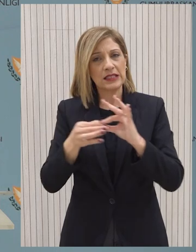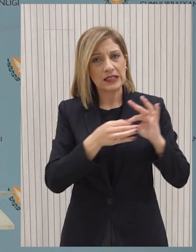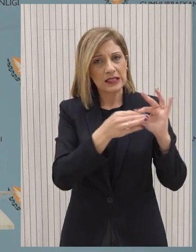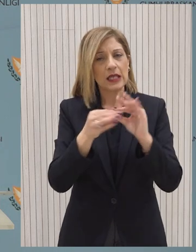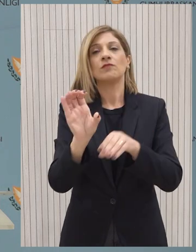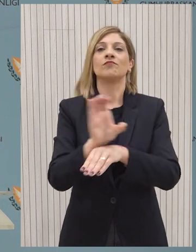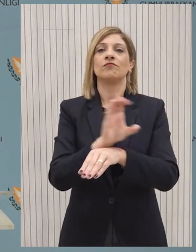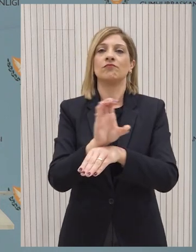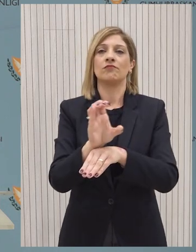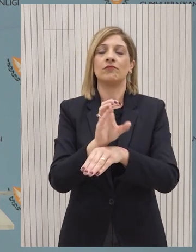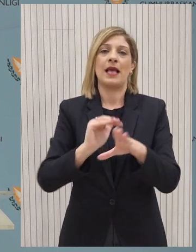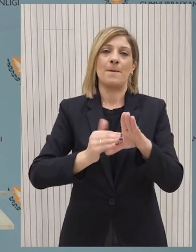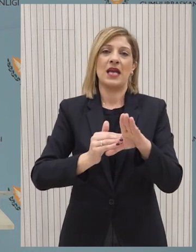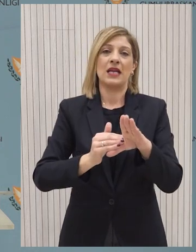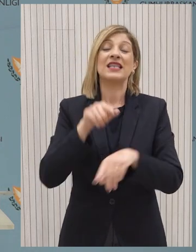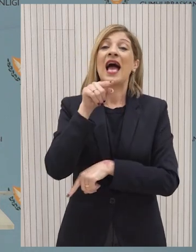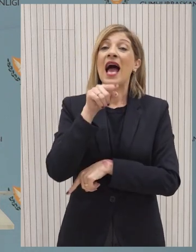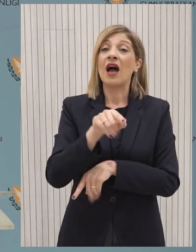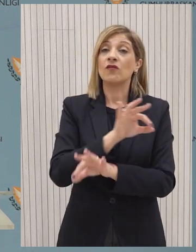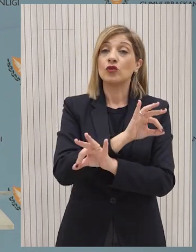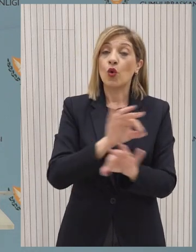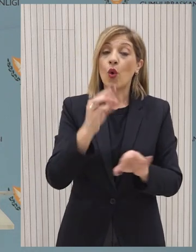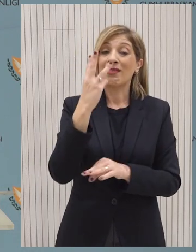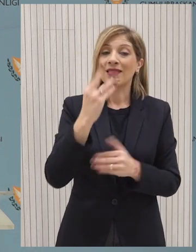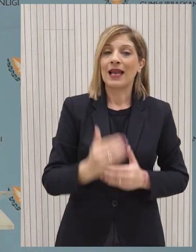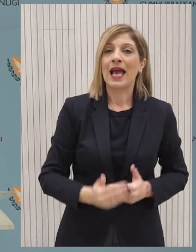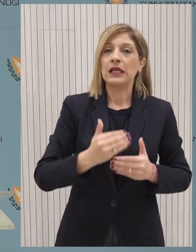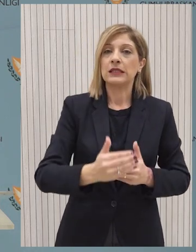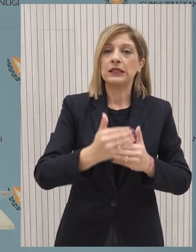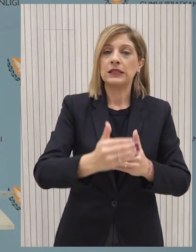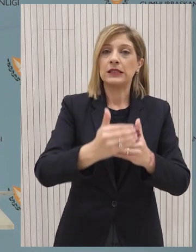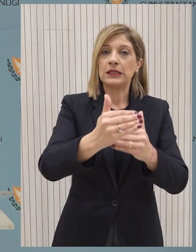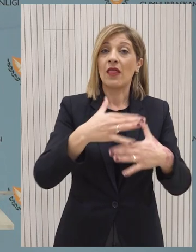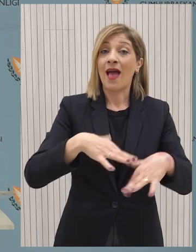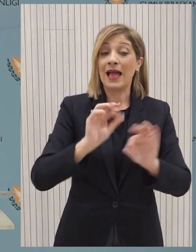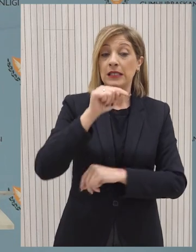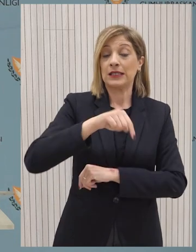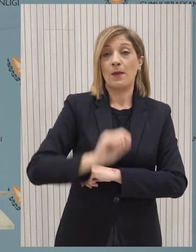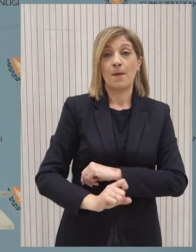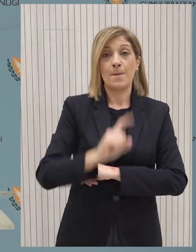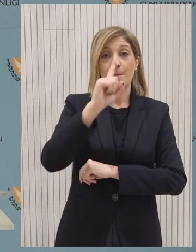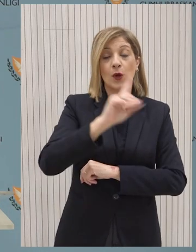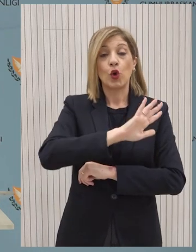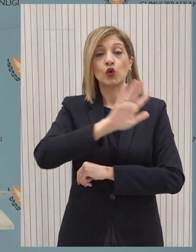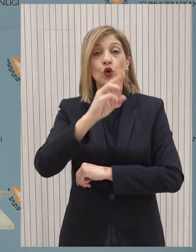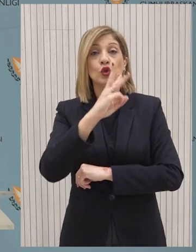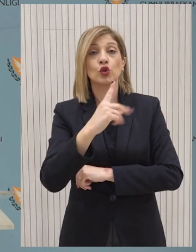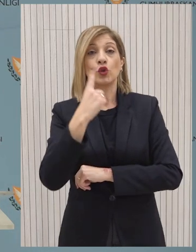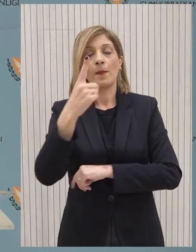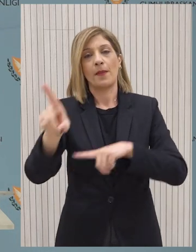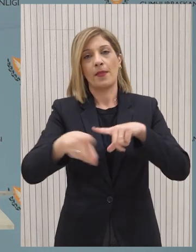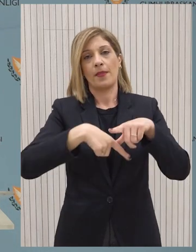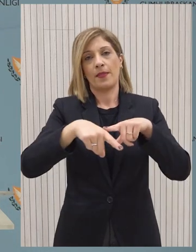ως Διαχειριστής του έργου. Το έργο θα ολοκληρωθεί σε τρία στάδια, με την πρώτη περίοδο να αρχίζει από σήμερα και να τελειώνει την 31η